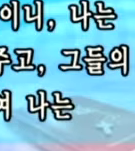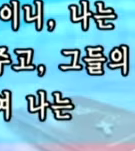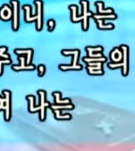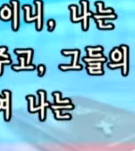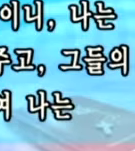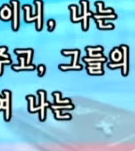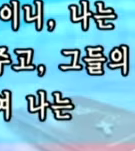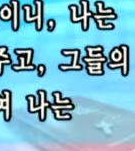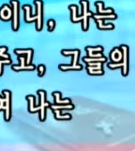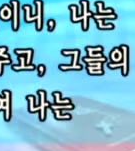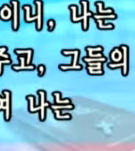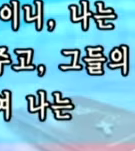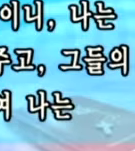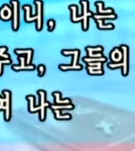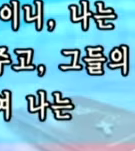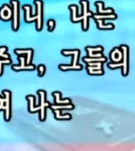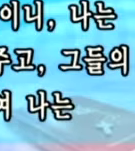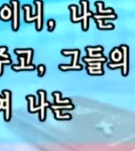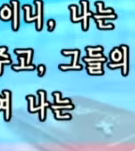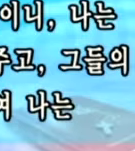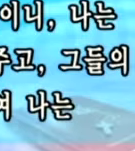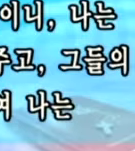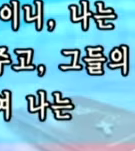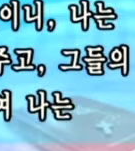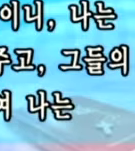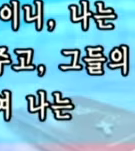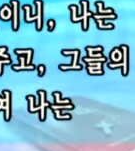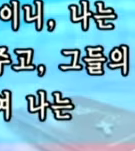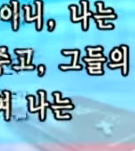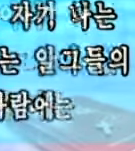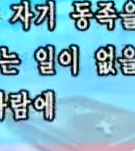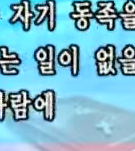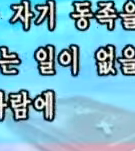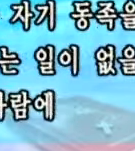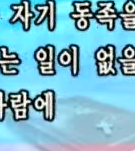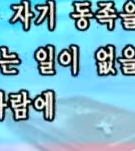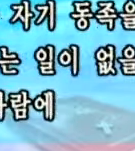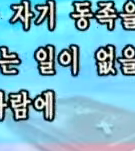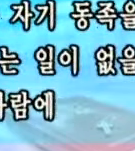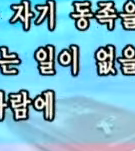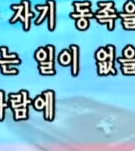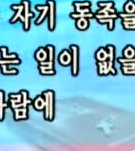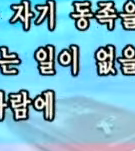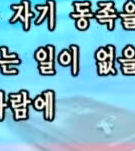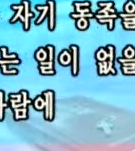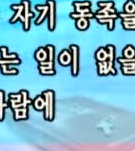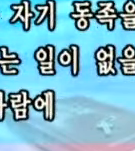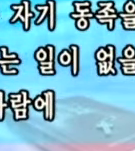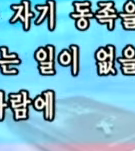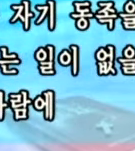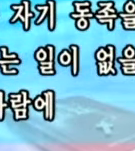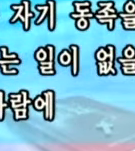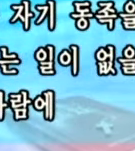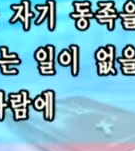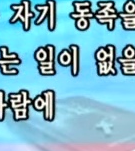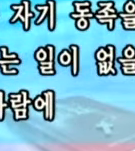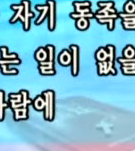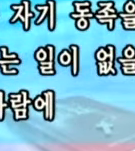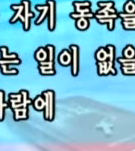넣어주고 그들의 마음에다가 새겨주겠다 그리하여 나는 그들의 하나님이 되고 그들은 내 백성이